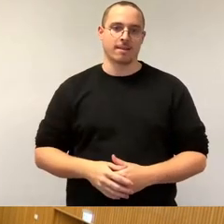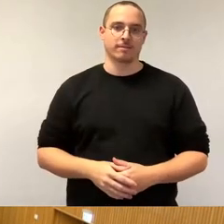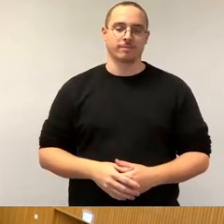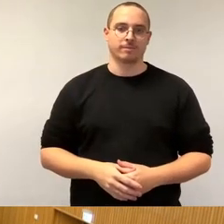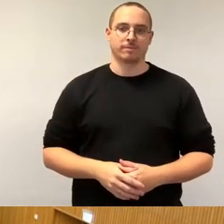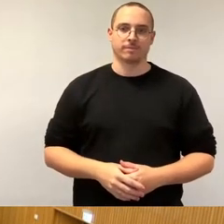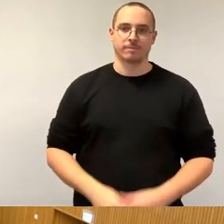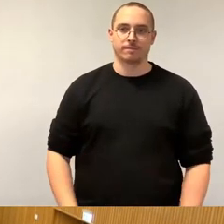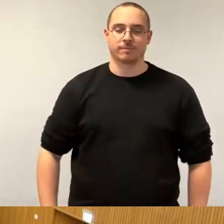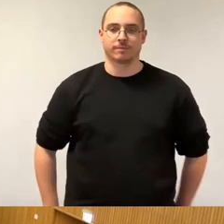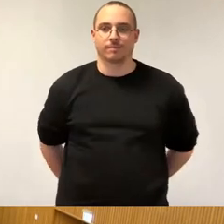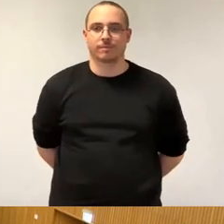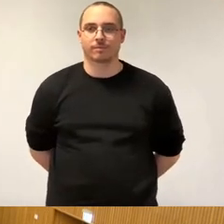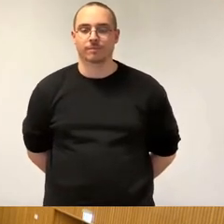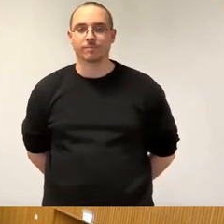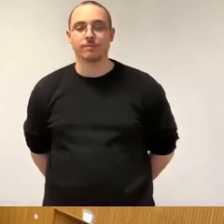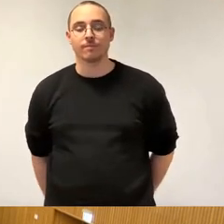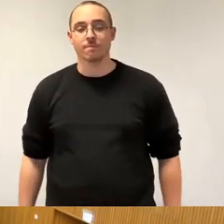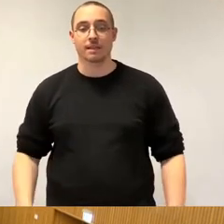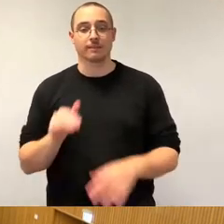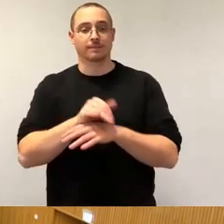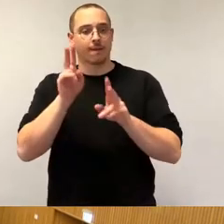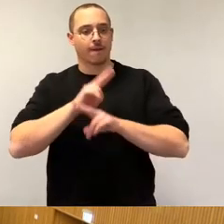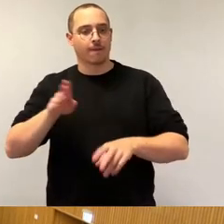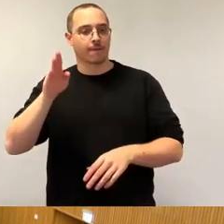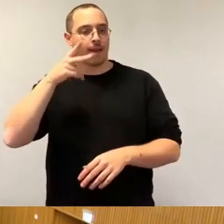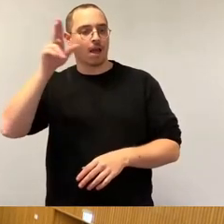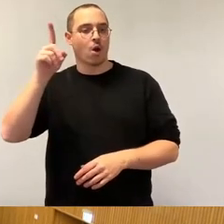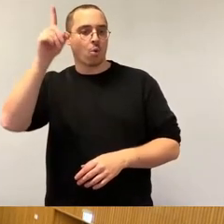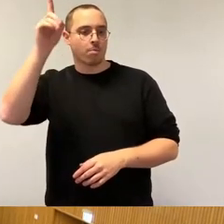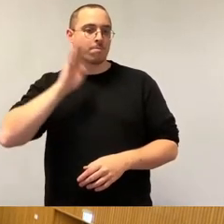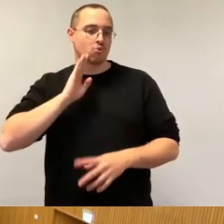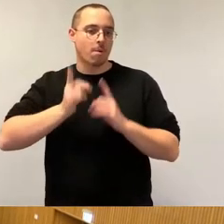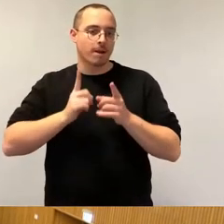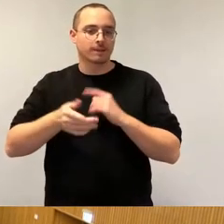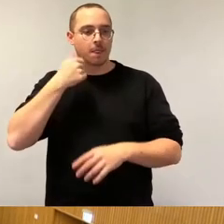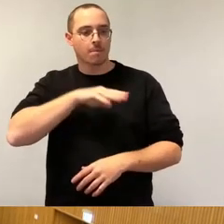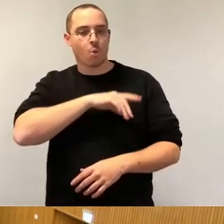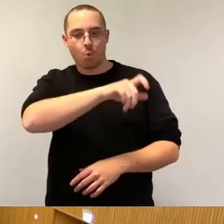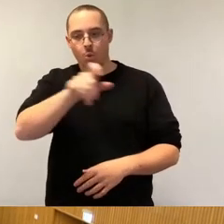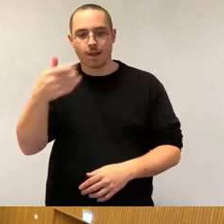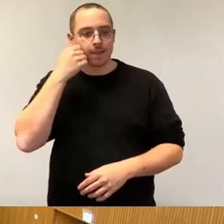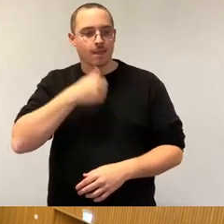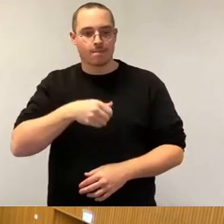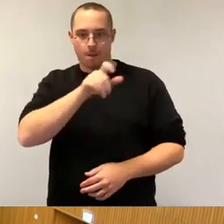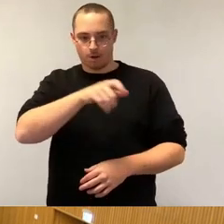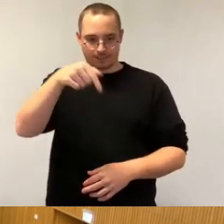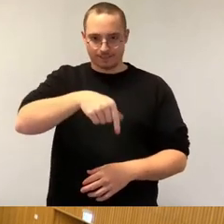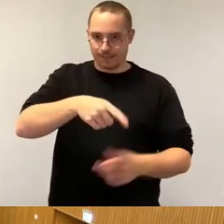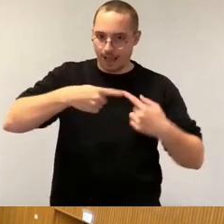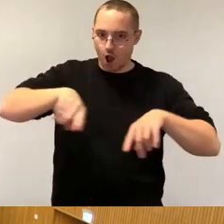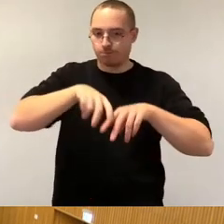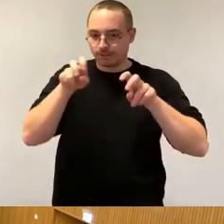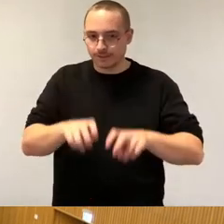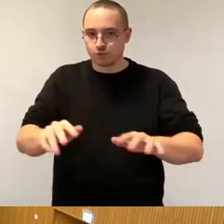Sehr geehrter Herr Oberbürgermeister, liebe Kollegen und Kollegen, liebe Menschen im Saal und draußen im Stream.